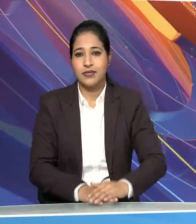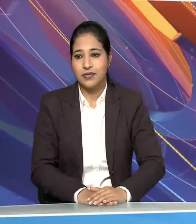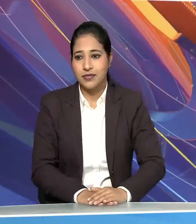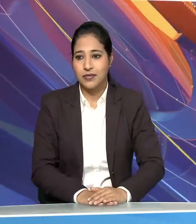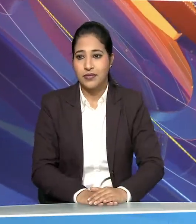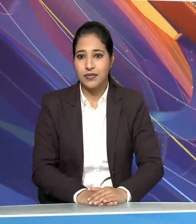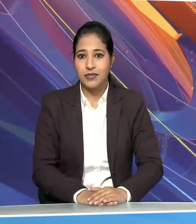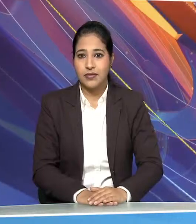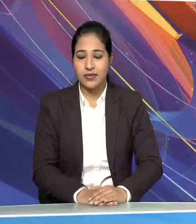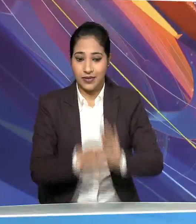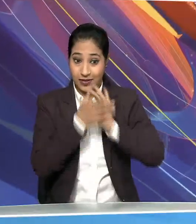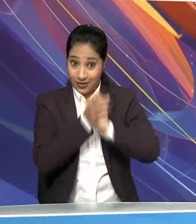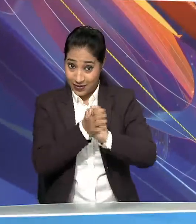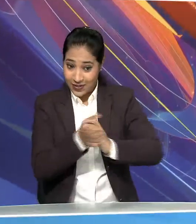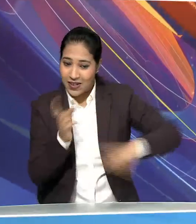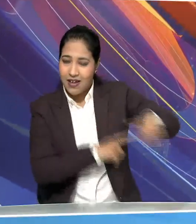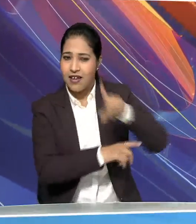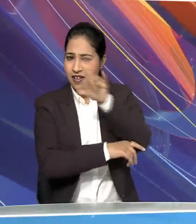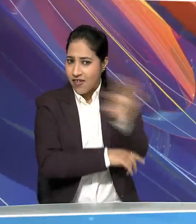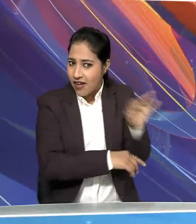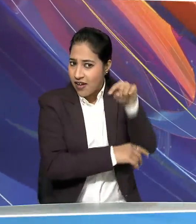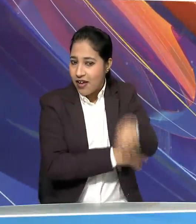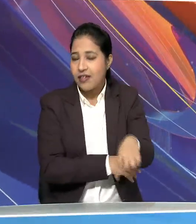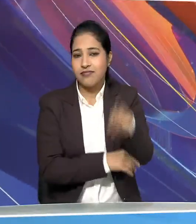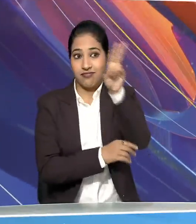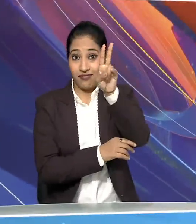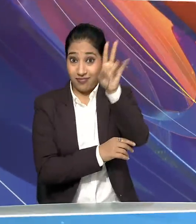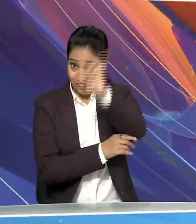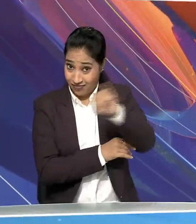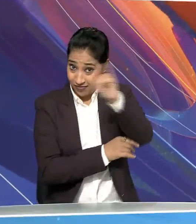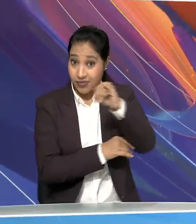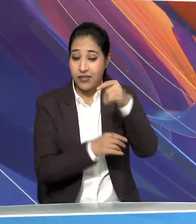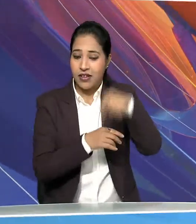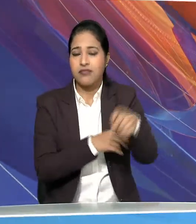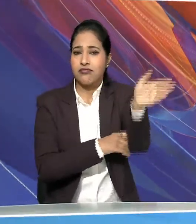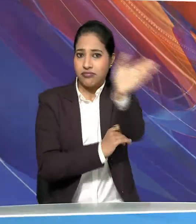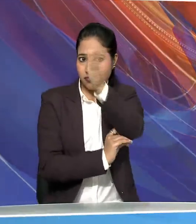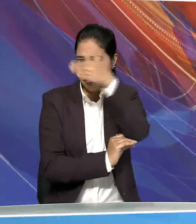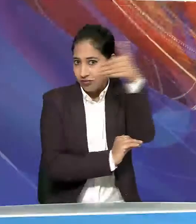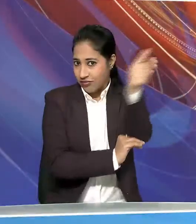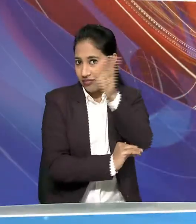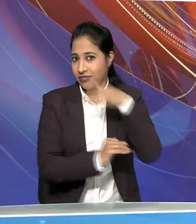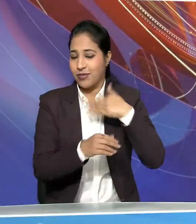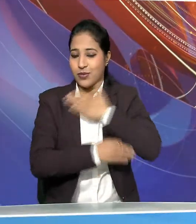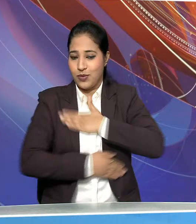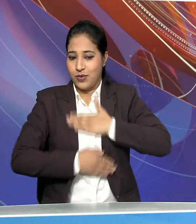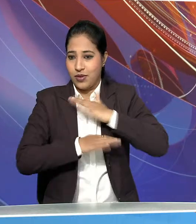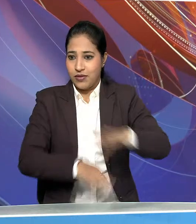दोस्तों इस हफते हम बना रहे हैं हमारा जाश्ट्र पर यानि गंडन पर दिवस